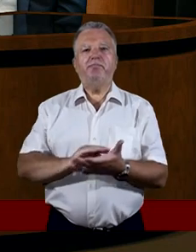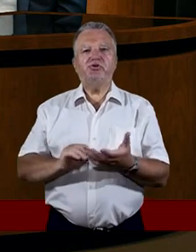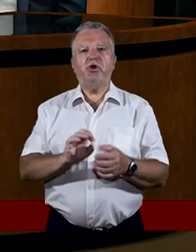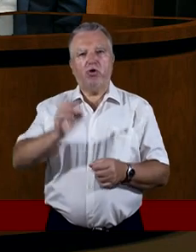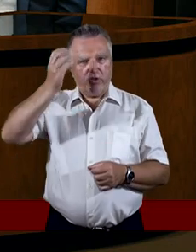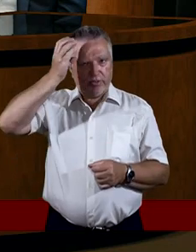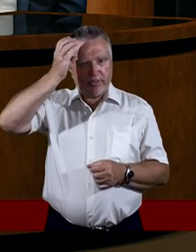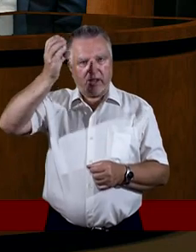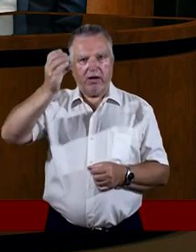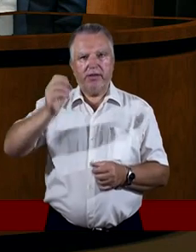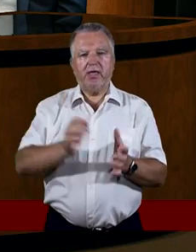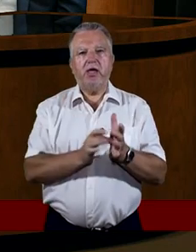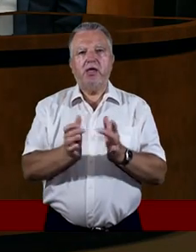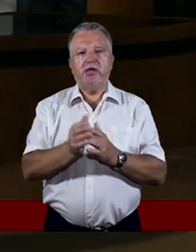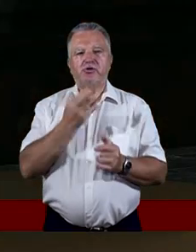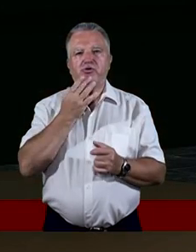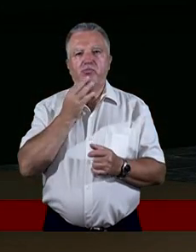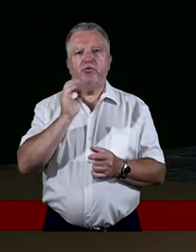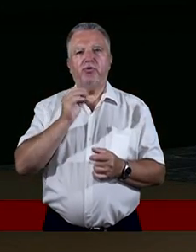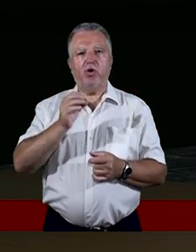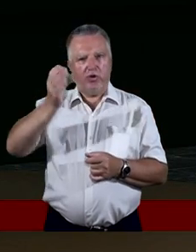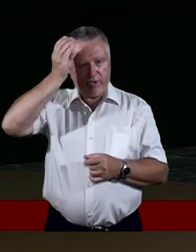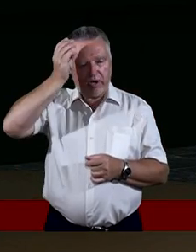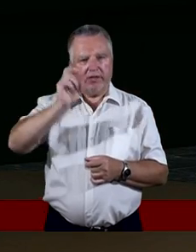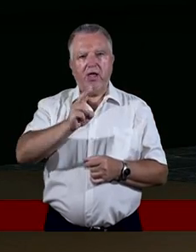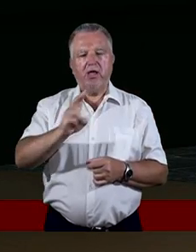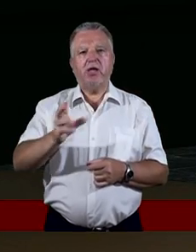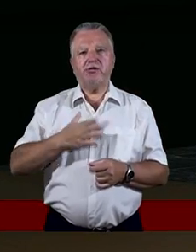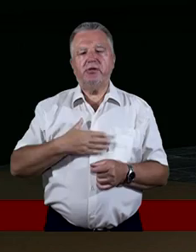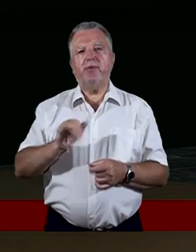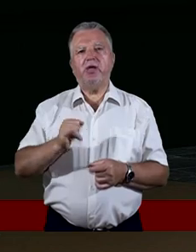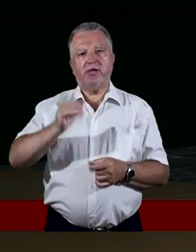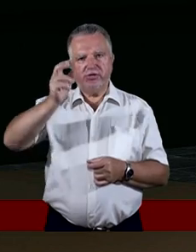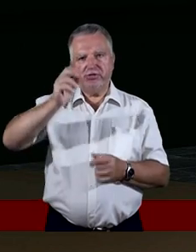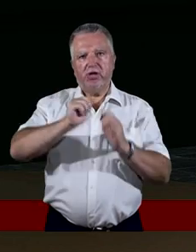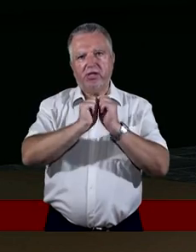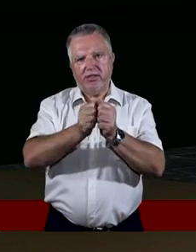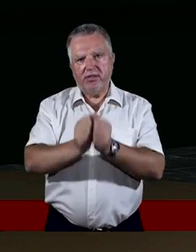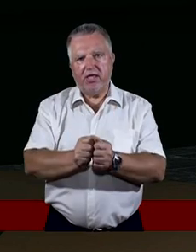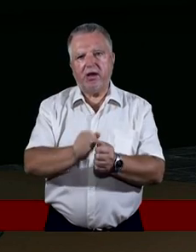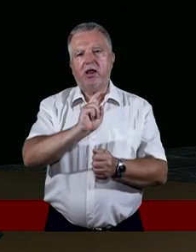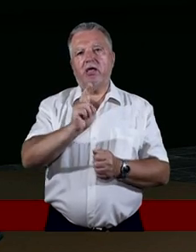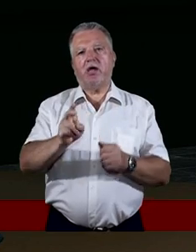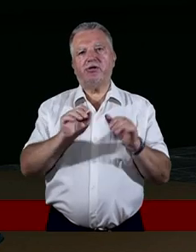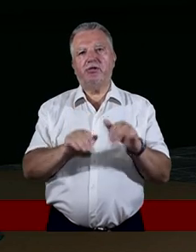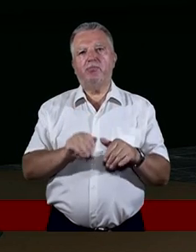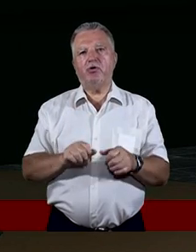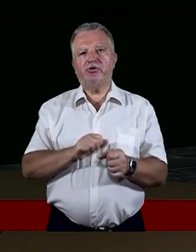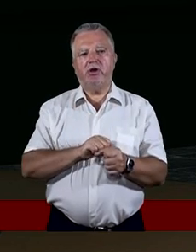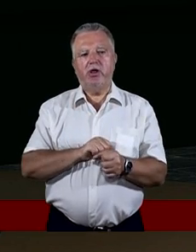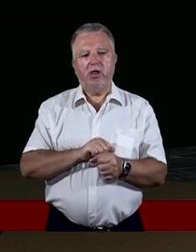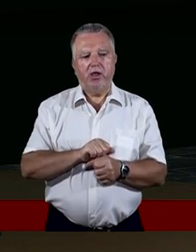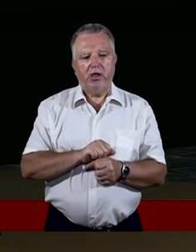też opowiadał przypowieści o talentach. Każdy z nas ma inny talent, ma inny dar. Każdy z nas może też docierać